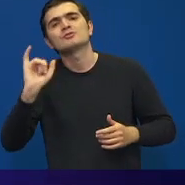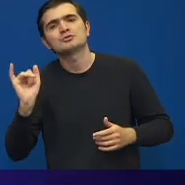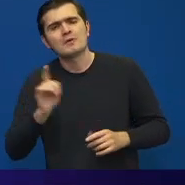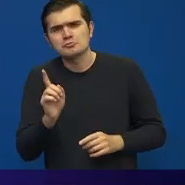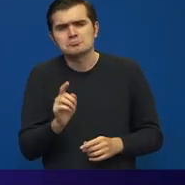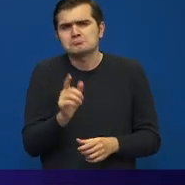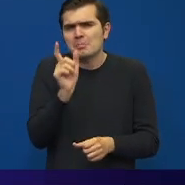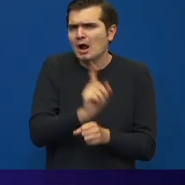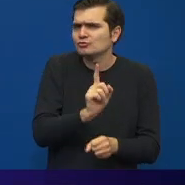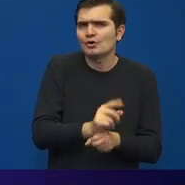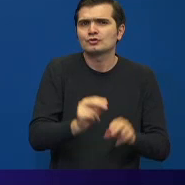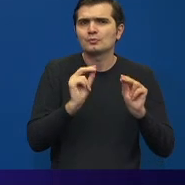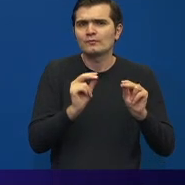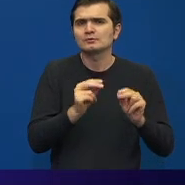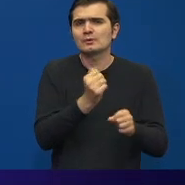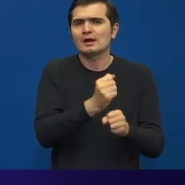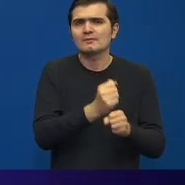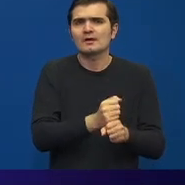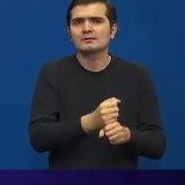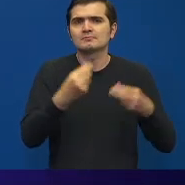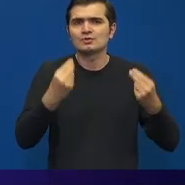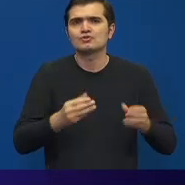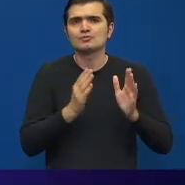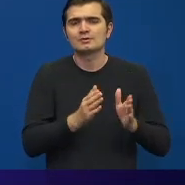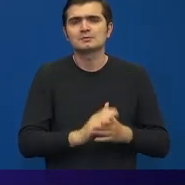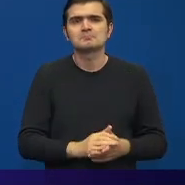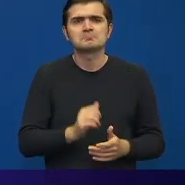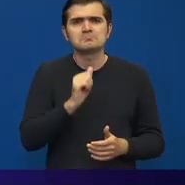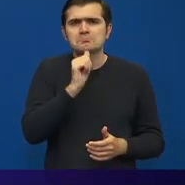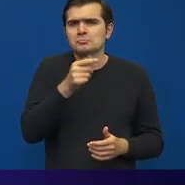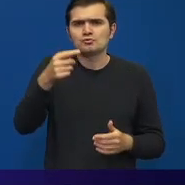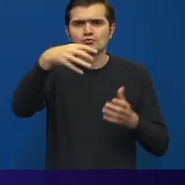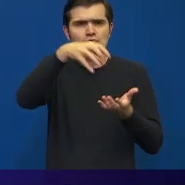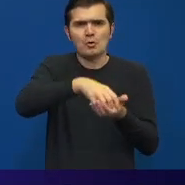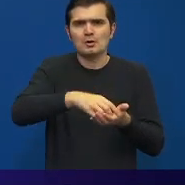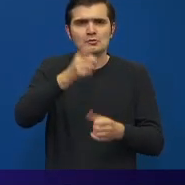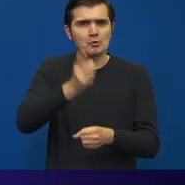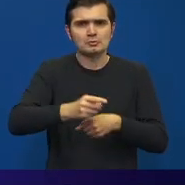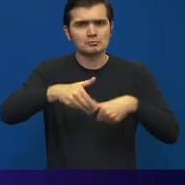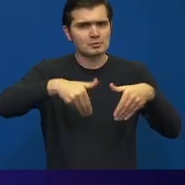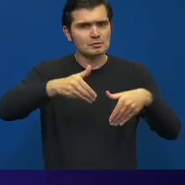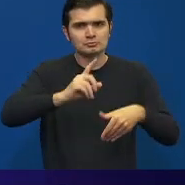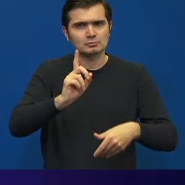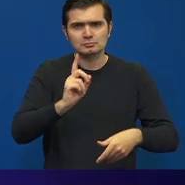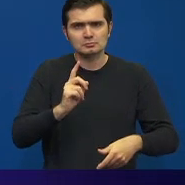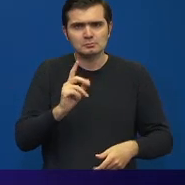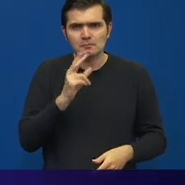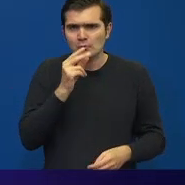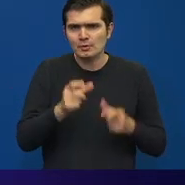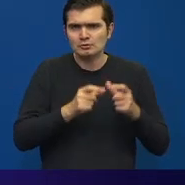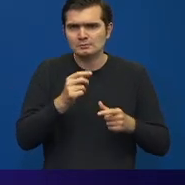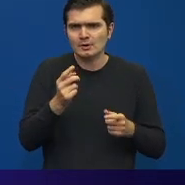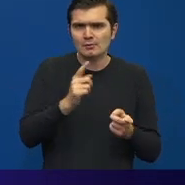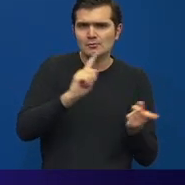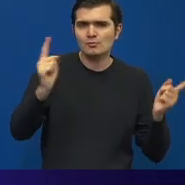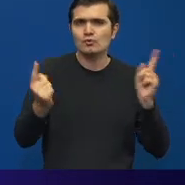de către profesorii de la disciplinele respective. Nicăieri, în cuprinsul Ordinului de Ministru, nu apare o